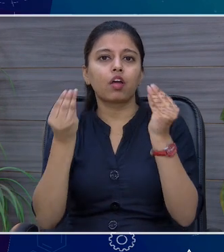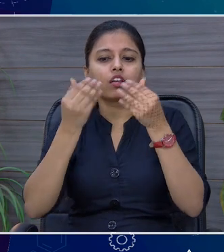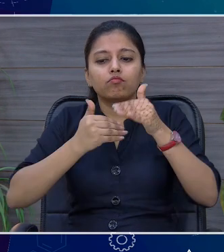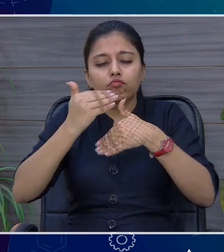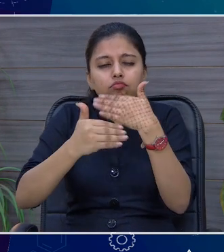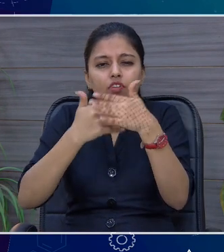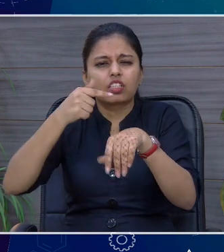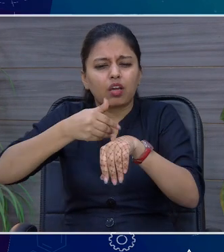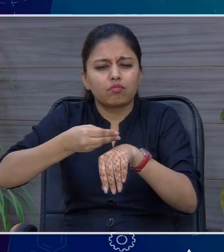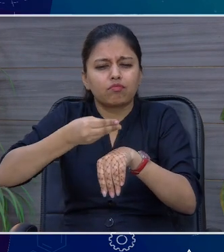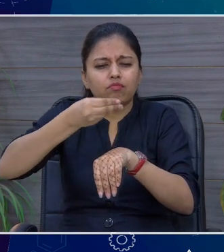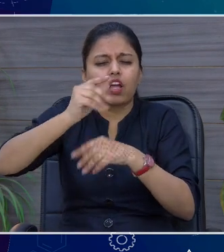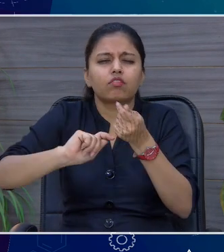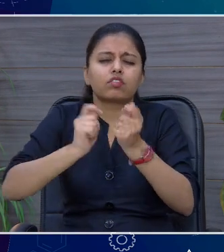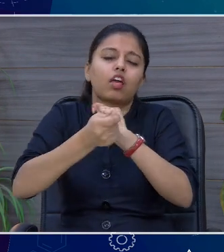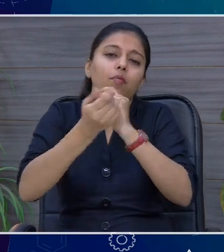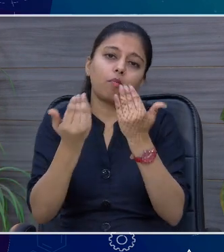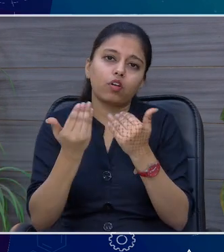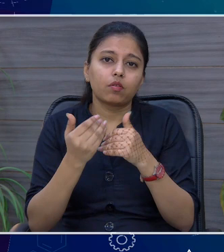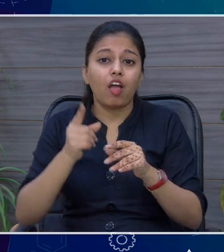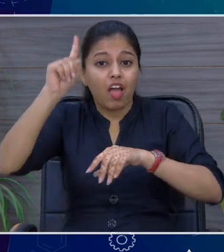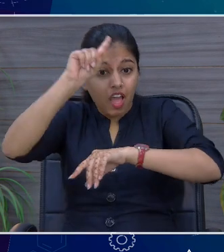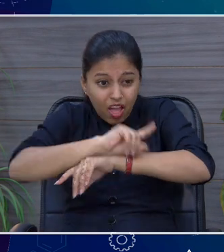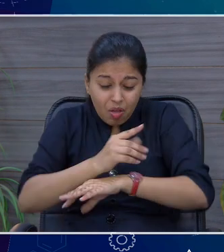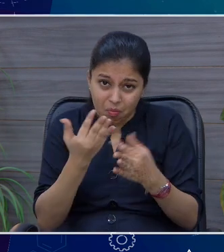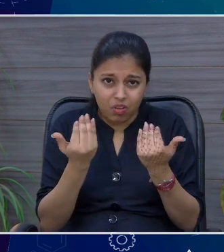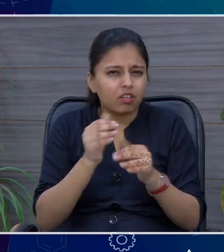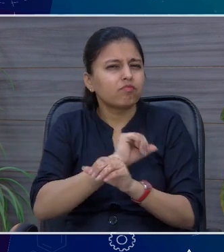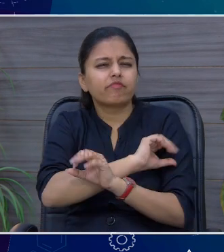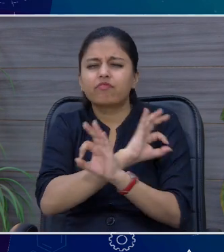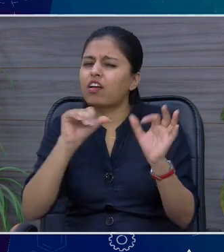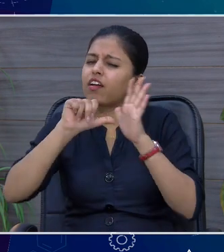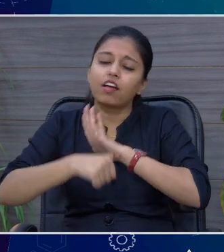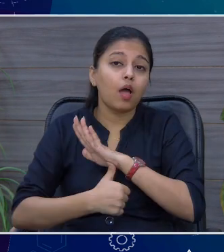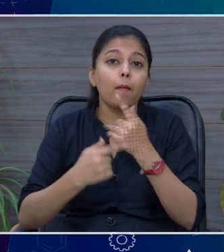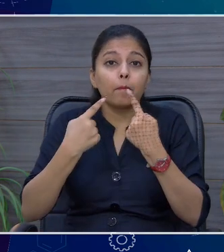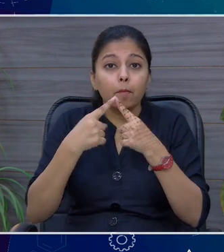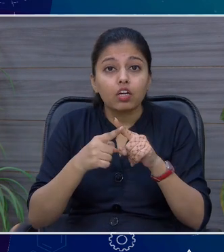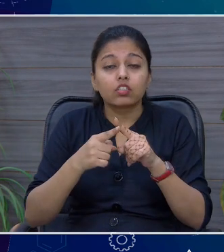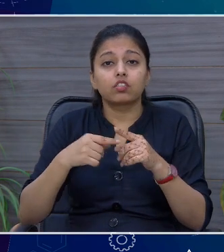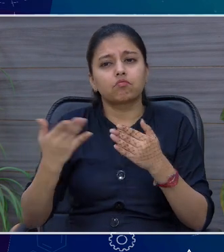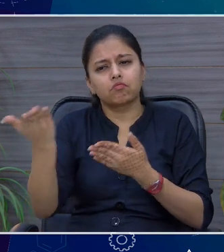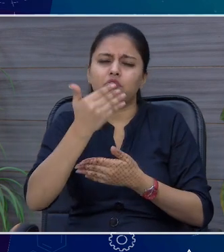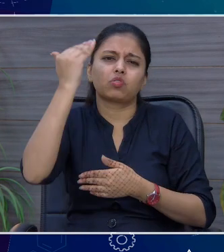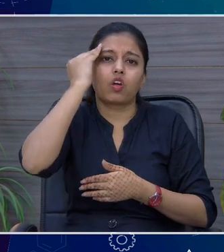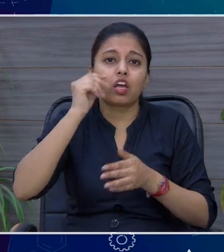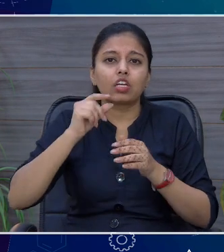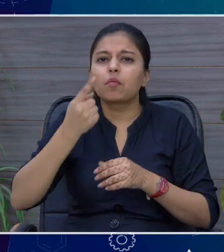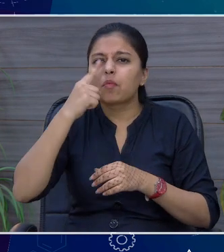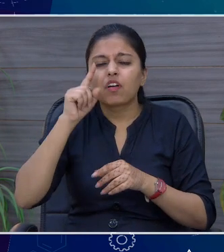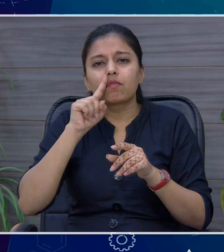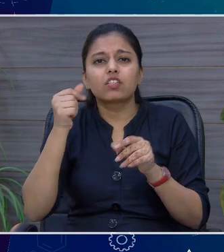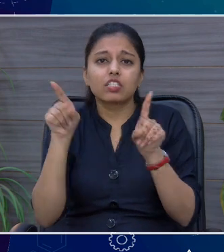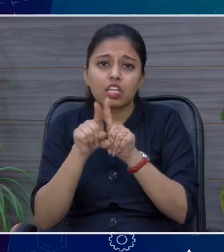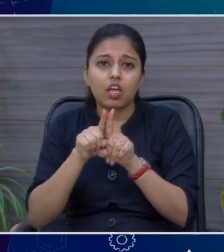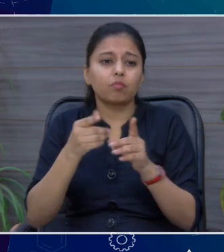धीरे धीरे समय के साथ बदलाओ दिखना शुरू हो जाते हैं एक दिन में नहीं आता रिजल्ट हम ये सब जानते हैं और यही जो है माता प्यता को खासकर